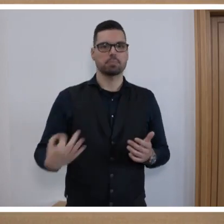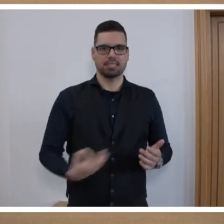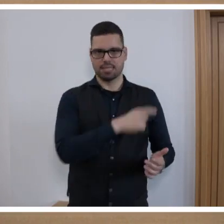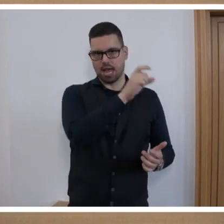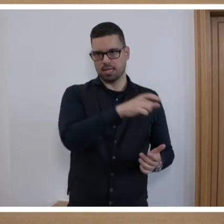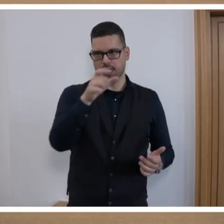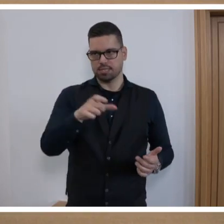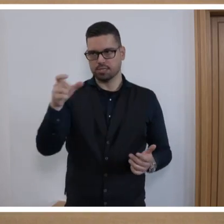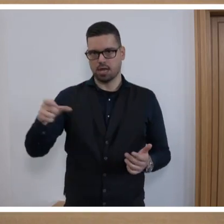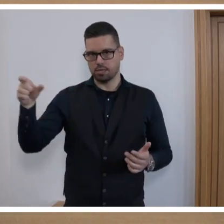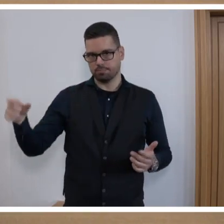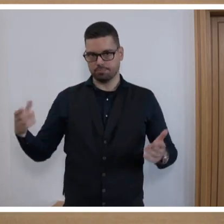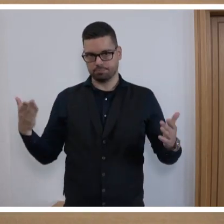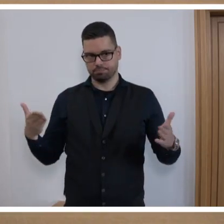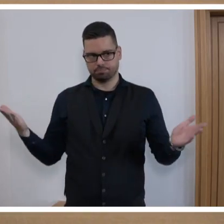Saarländer.